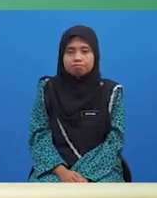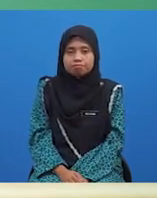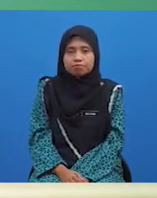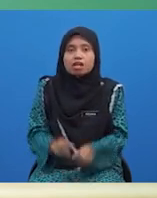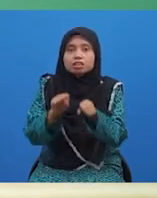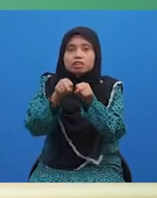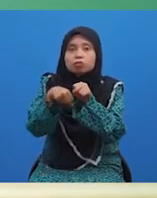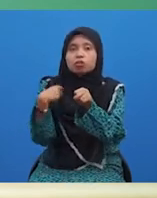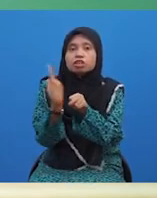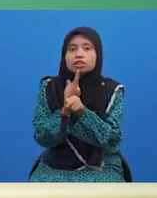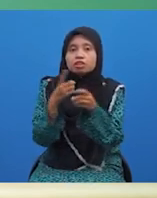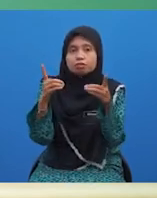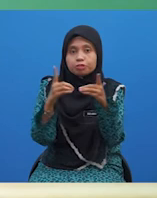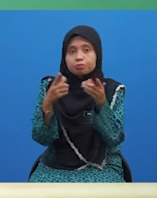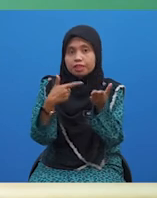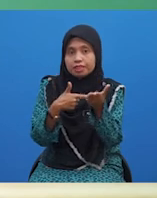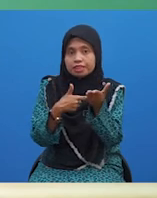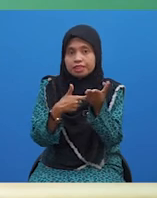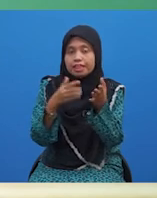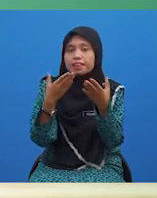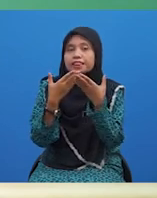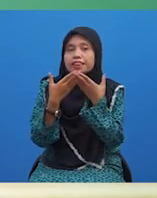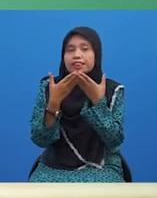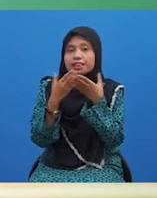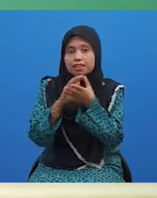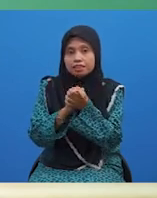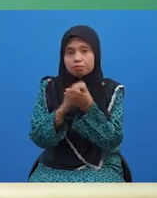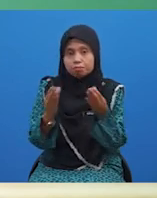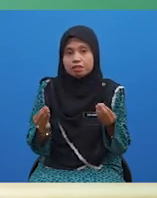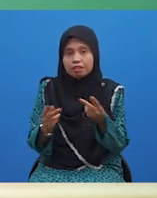Semoga kita berjumpa lagi. Sekian, terima kasih.